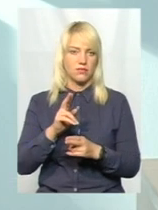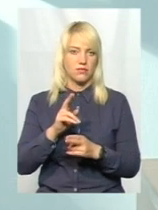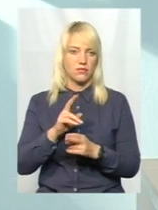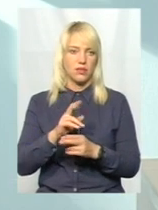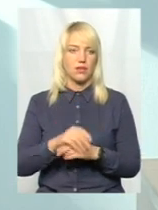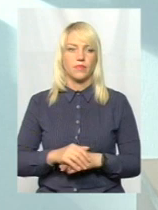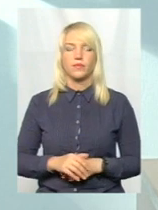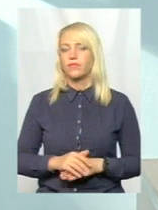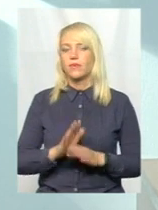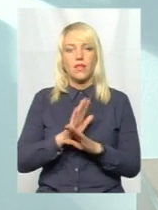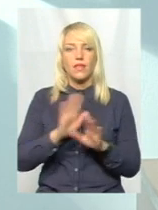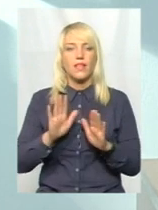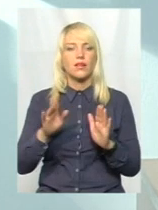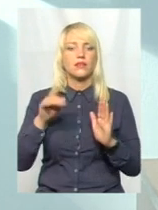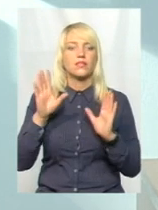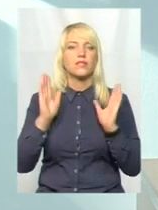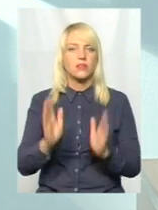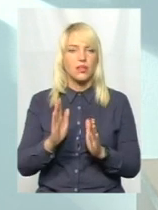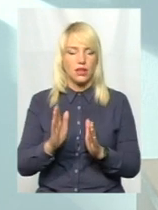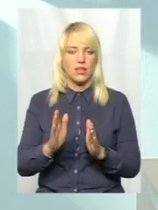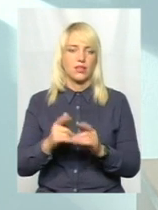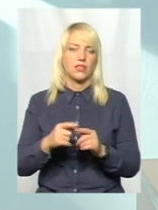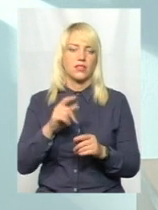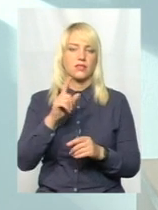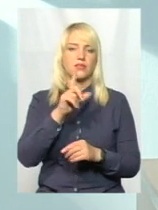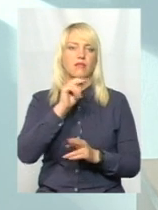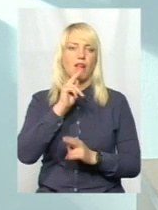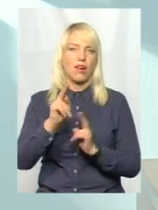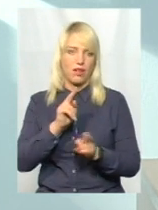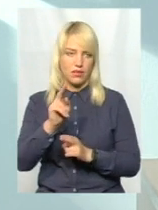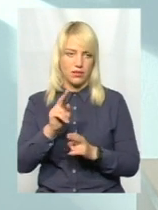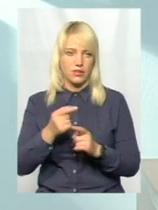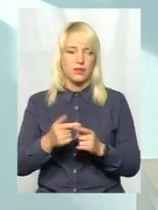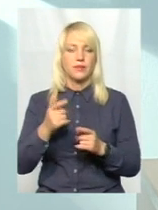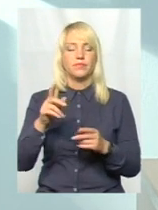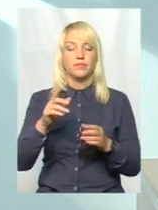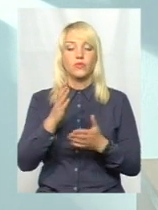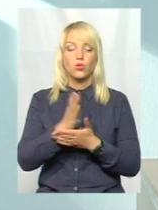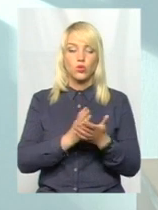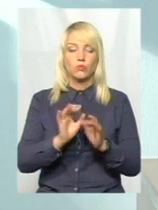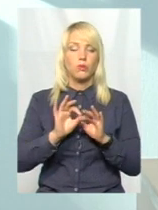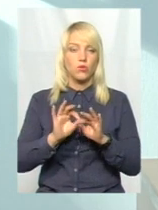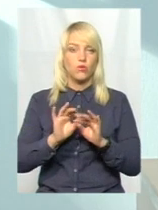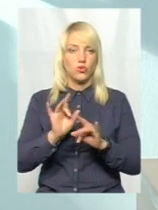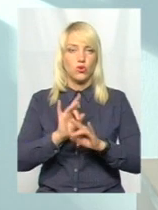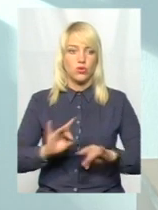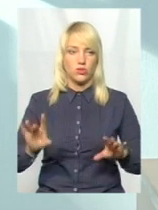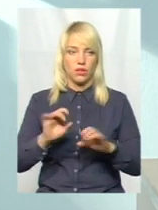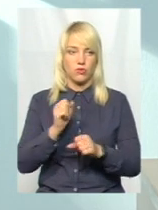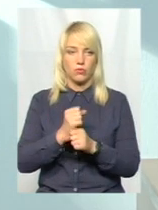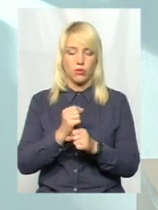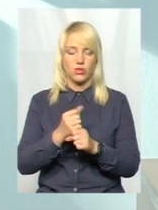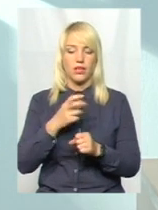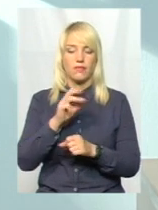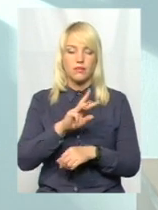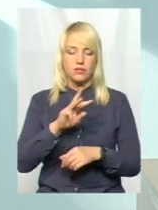не тільки зі скарги. Служба, спеціалісти, служби проводять таку широку роз'яснювальну роботу. Наразі ми друкуємо статті в газеті, ми